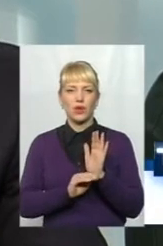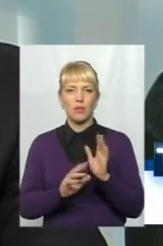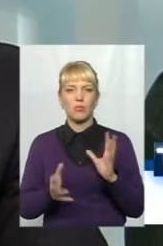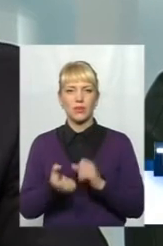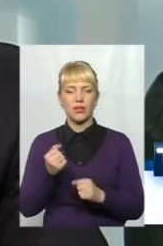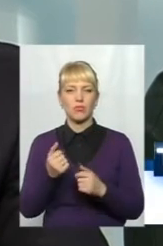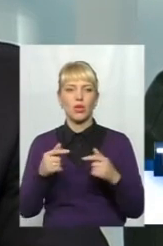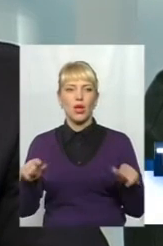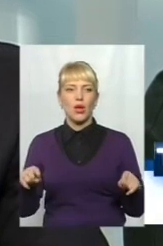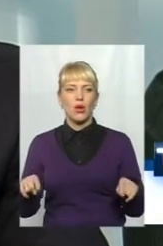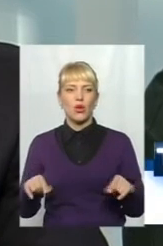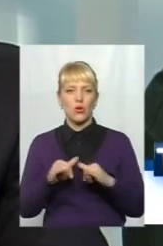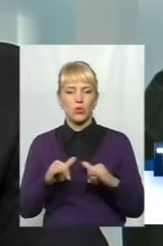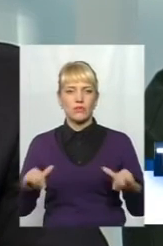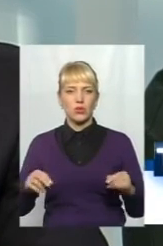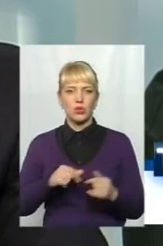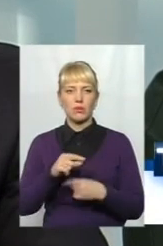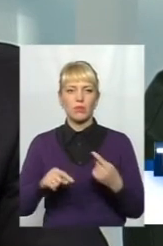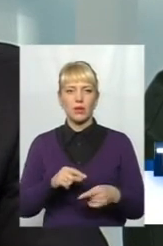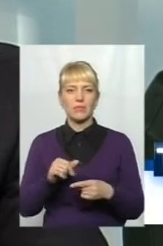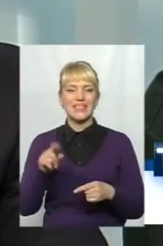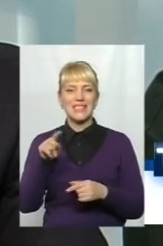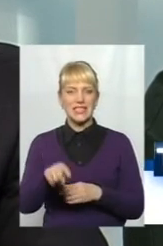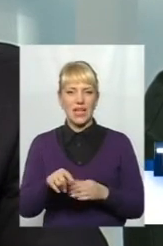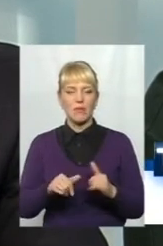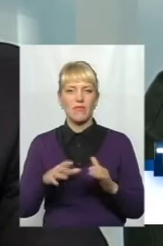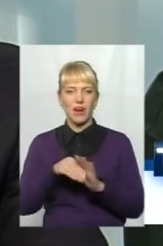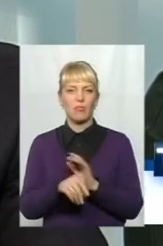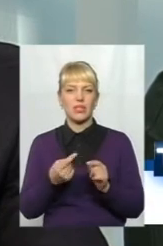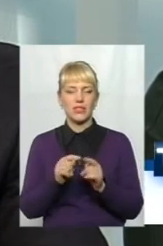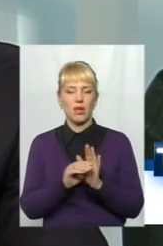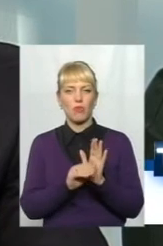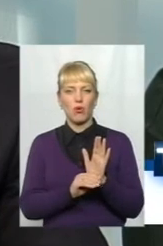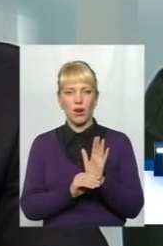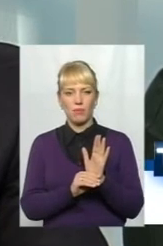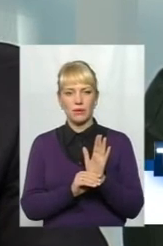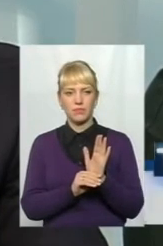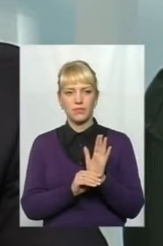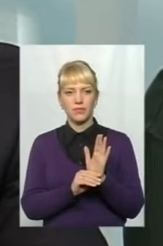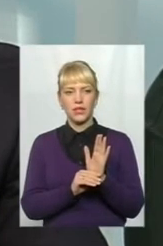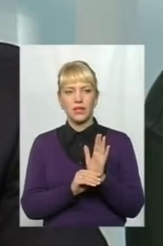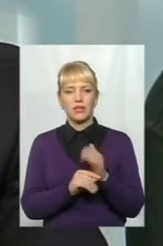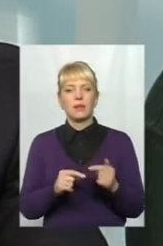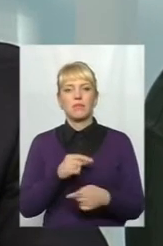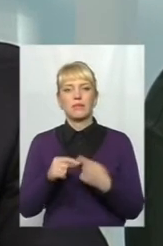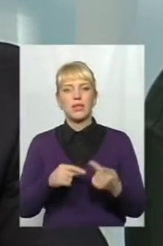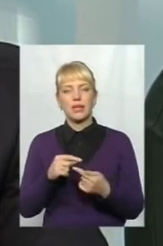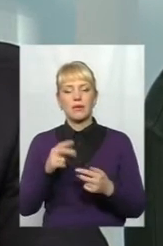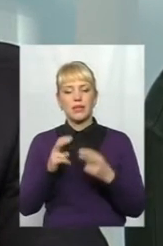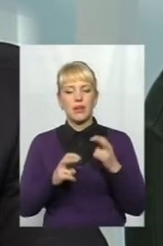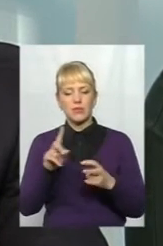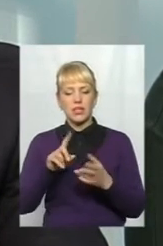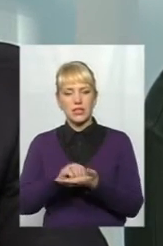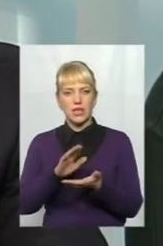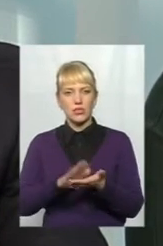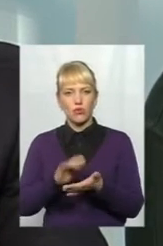розвитку підприємництва. І саме в рамках цієї програми підприємствами, які зареєстровані в